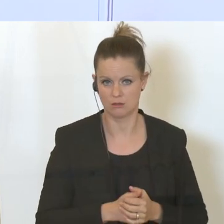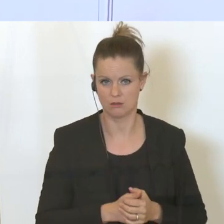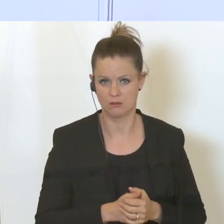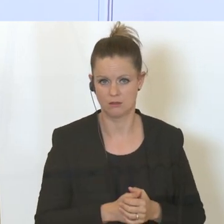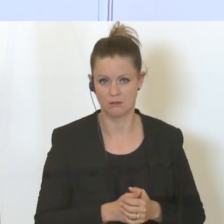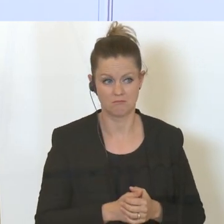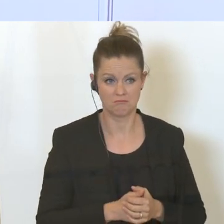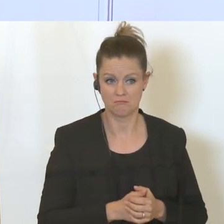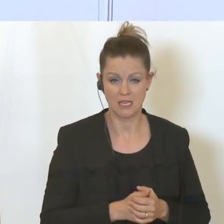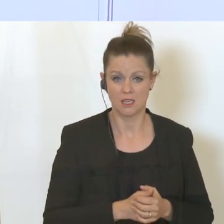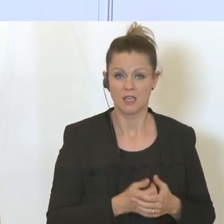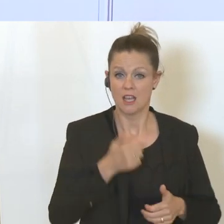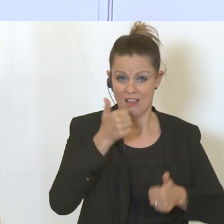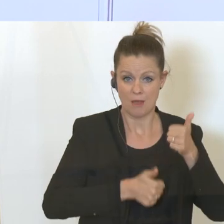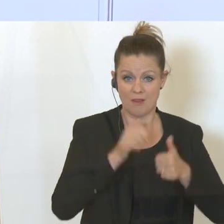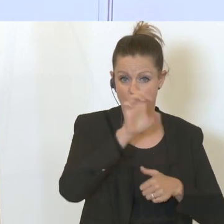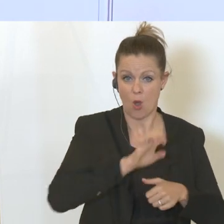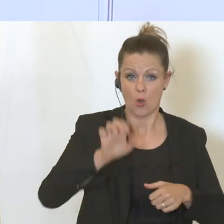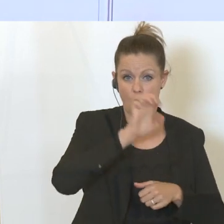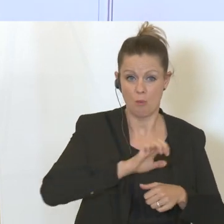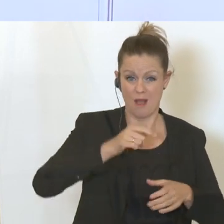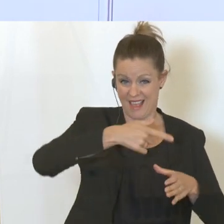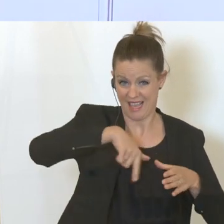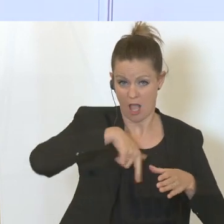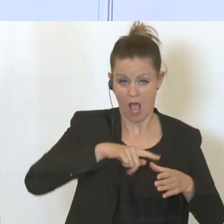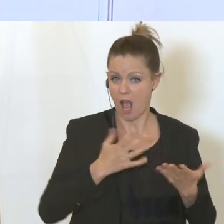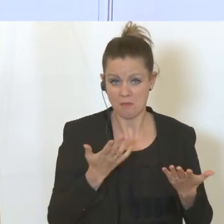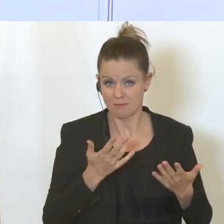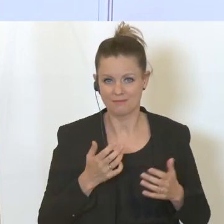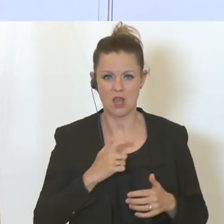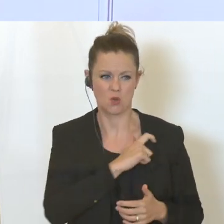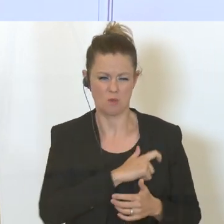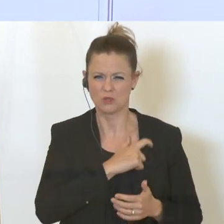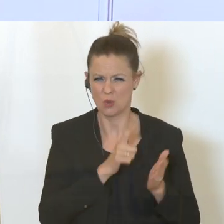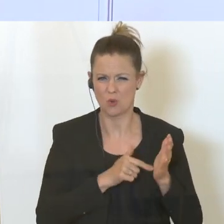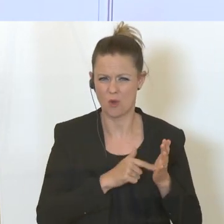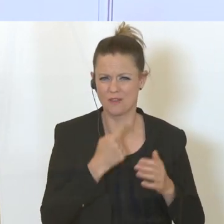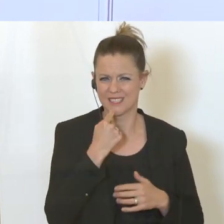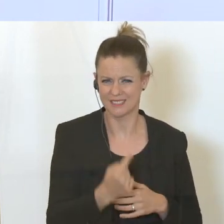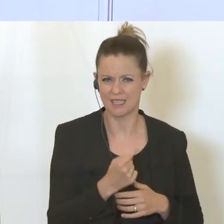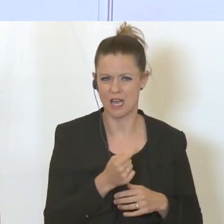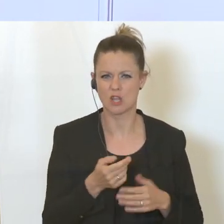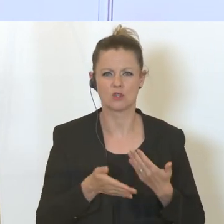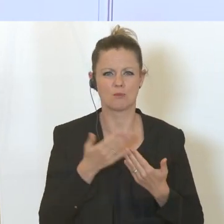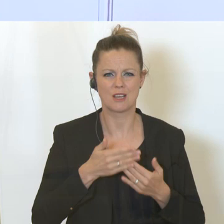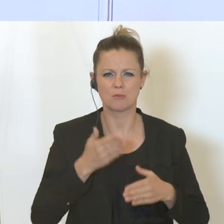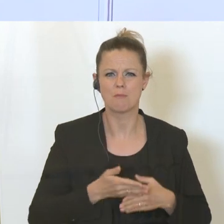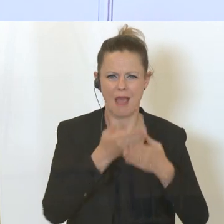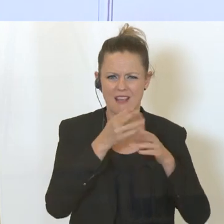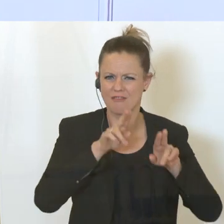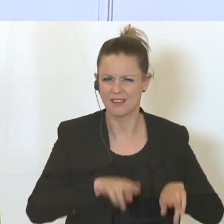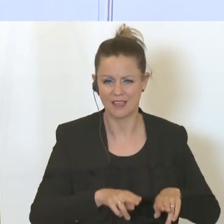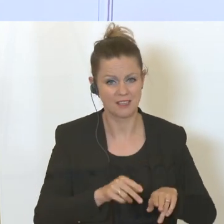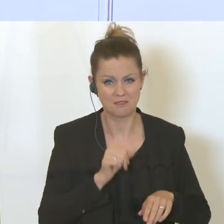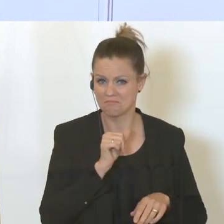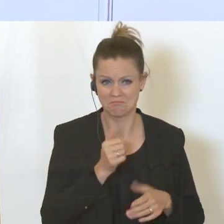Wettbewerb innerhalb Europas, wie es jetzt auch immer wieder die Kommission anspricht, was das Beihilfenrecht betrifft. Es geht